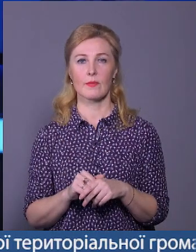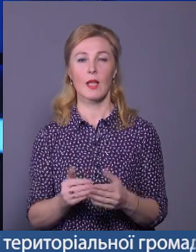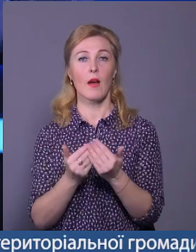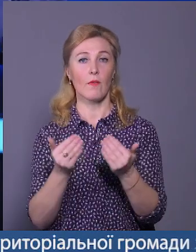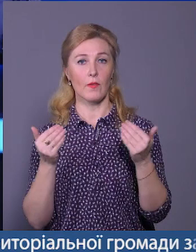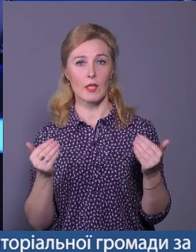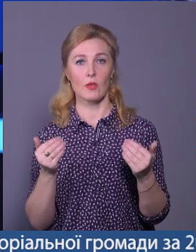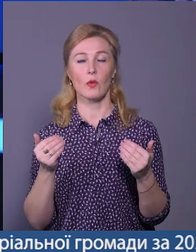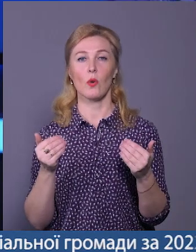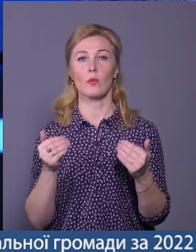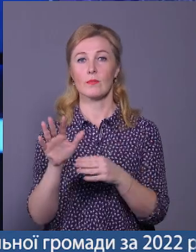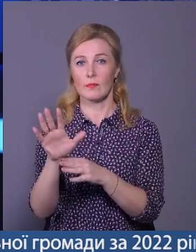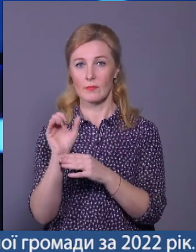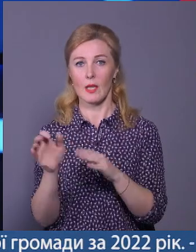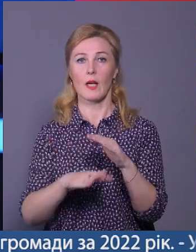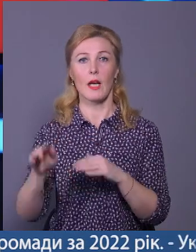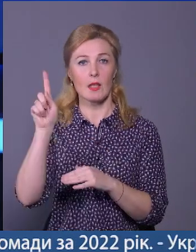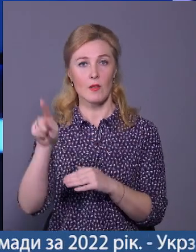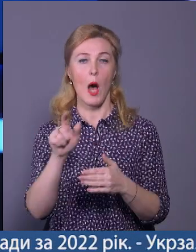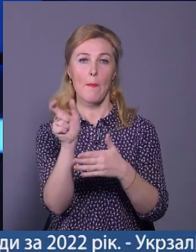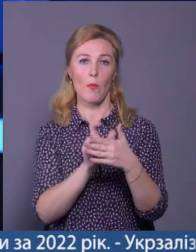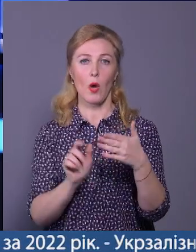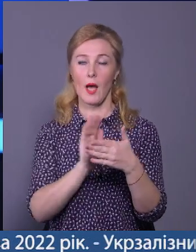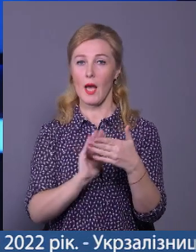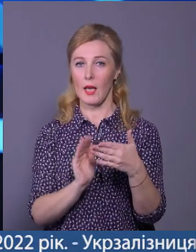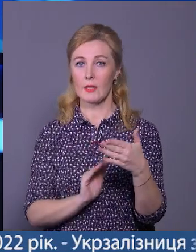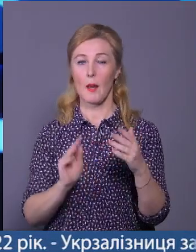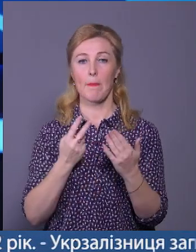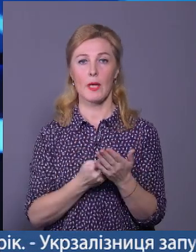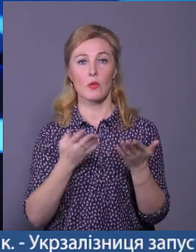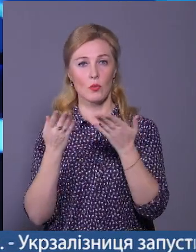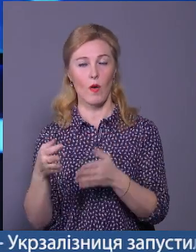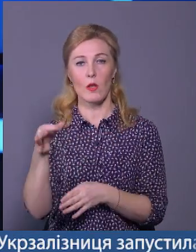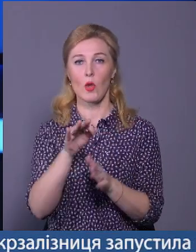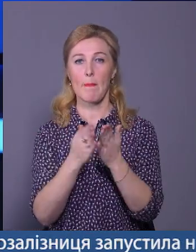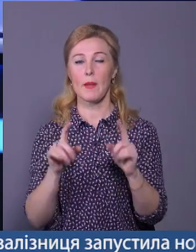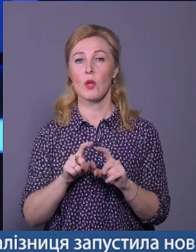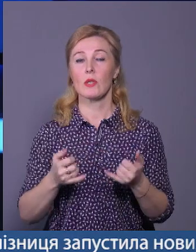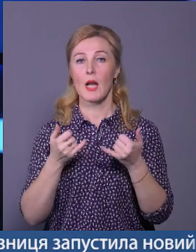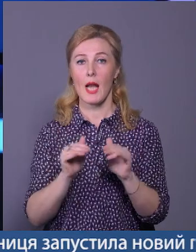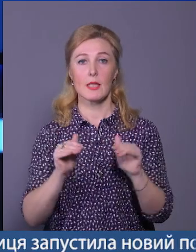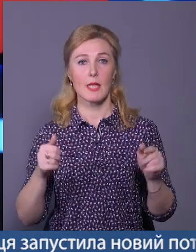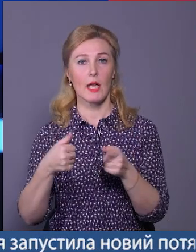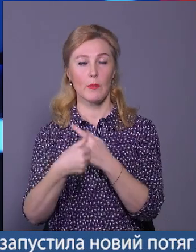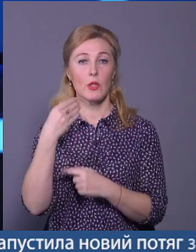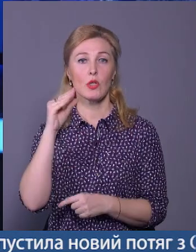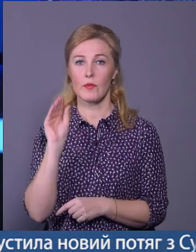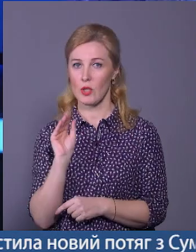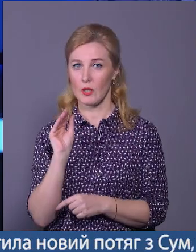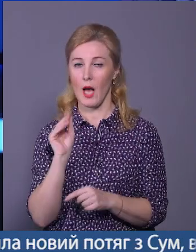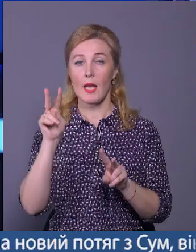Виставку «Світлин краєзнавця, поета і волонтера Ігоря Байдака» презентували в обласній бібліотеці для дітей імені Шевченка.